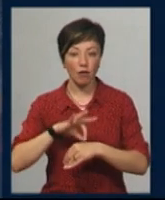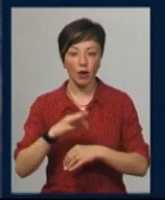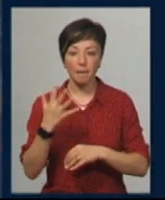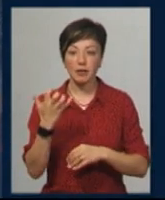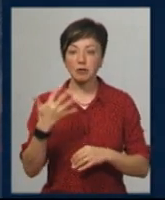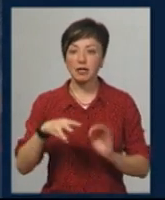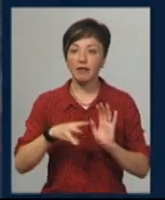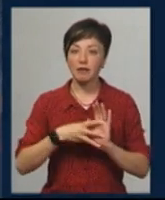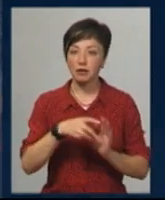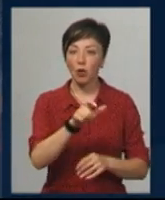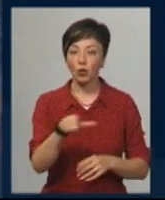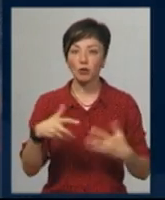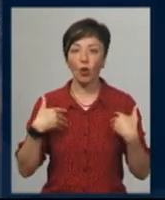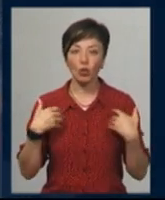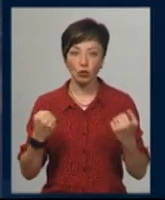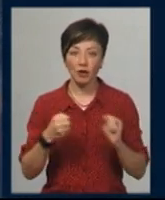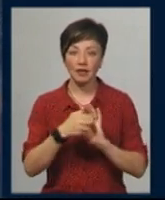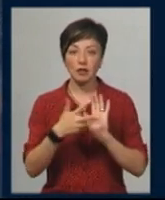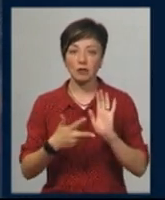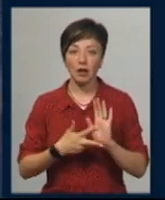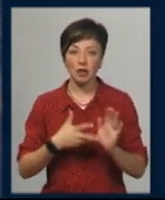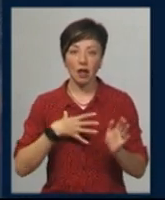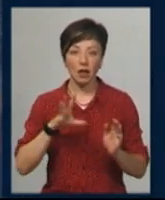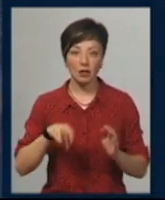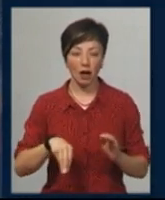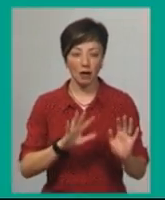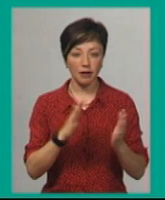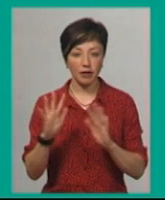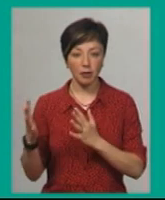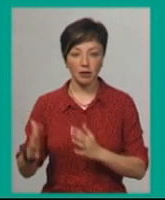558 осіб одужало і 18 летальних випадків.